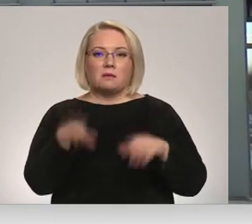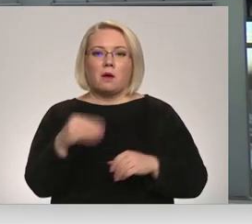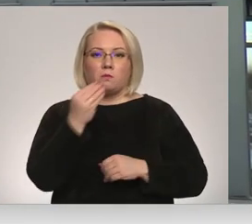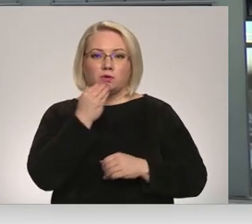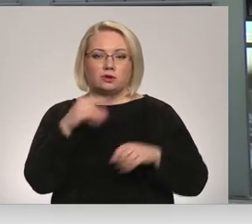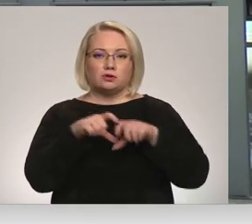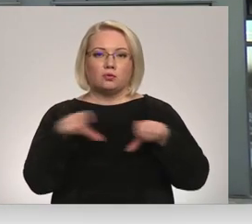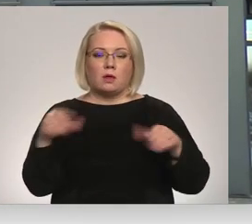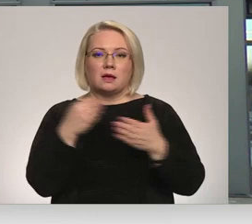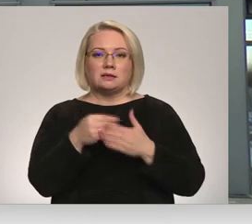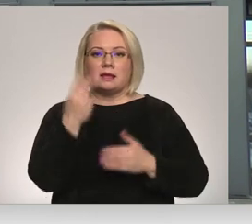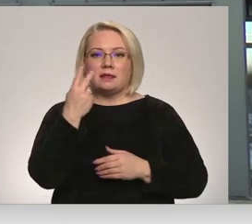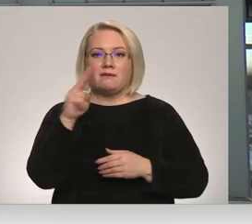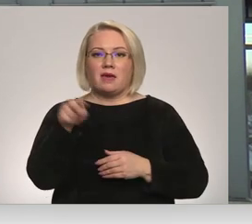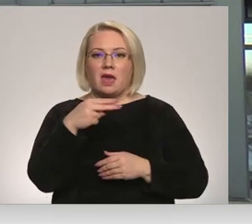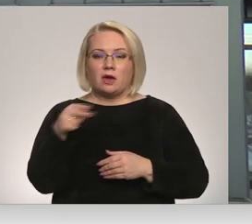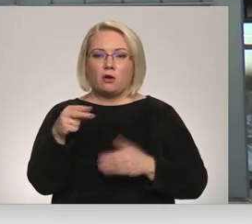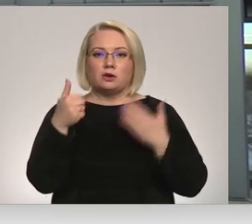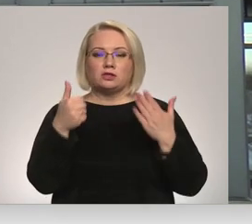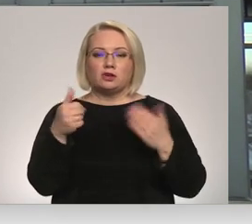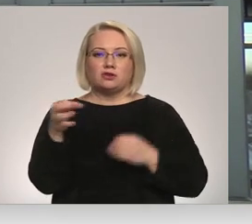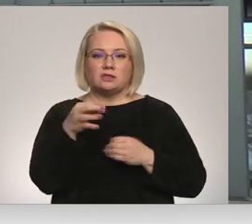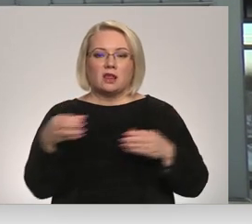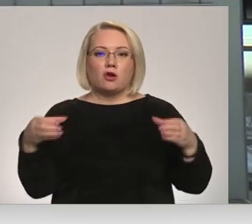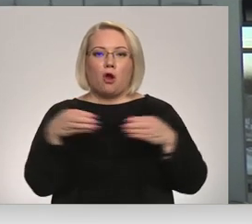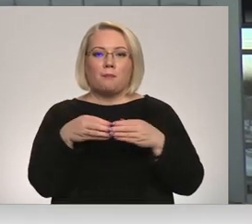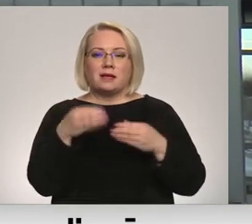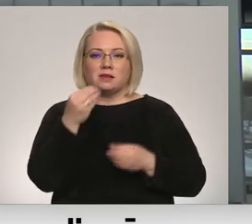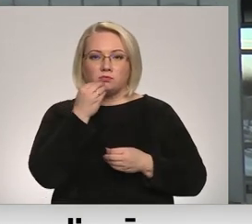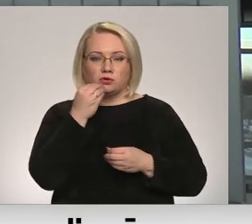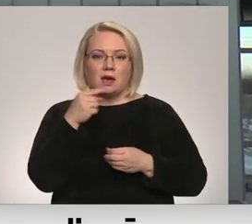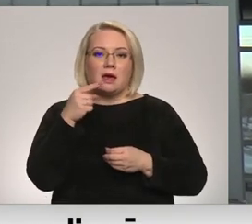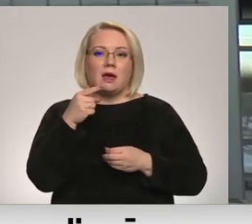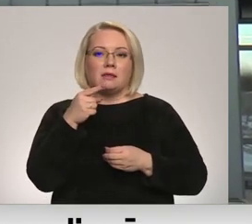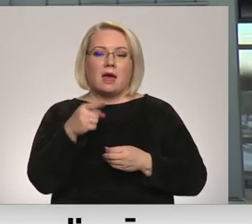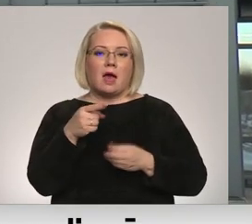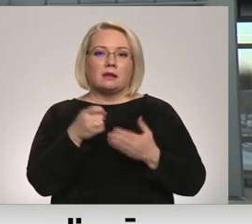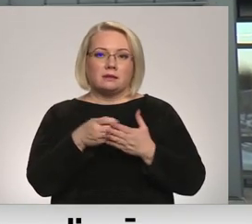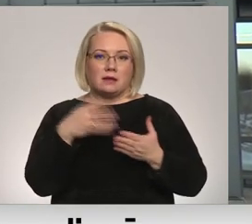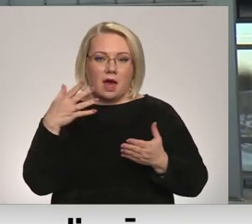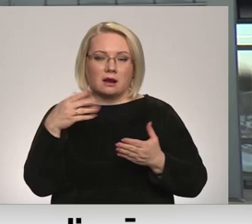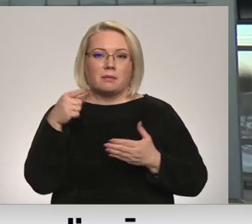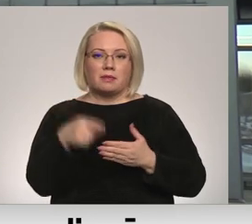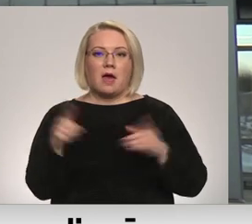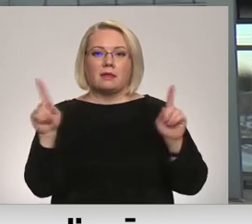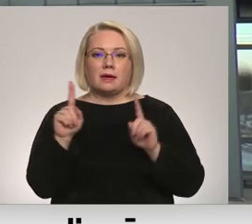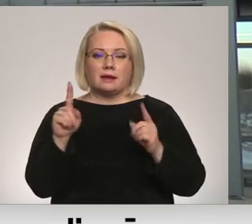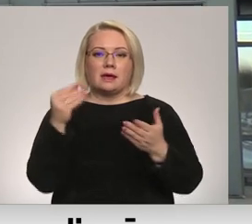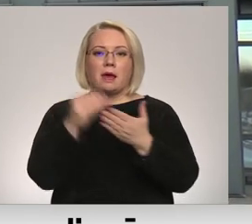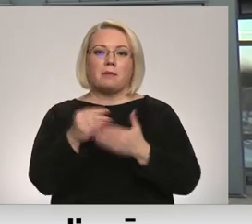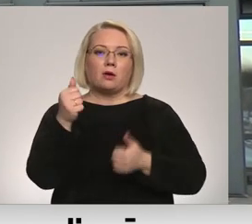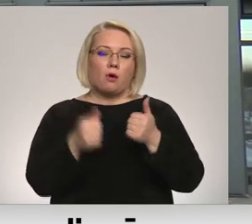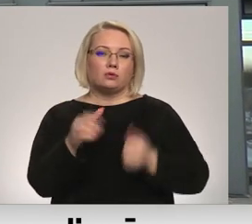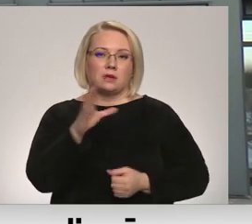Skolā cenai ir divi eiro un seši centi par kompleksām pusdienām, kas ir, manuprāt, dārga cena, bet tāda viņa ir iepirkumāju